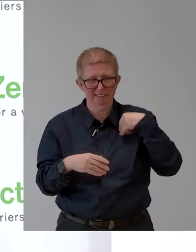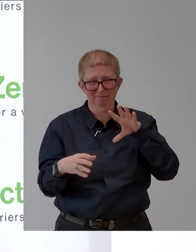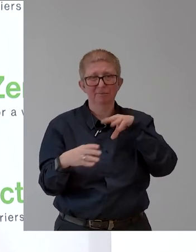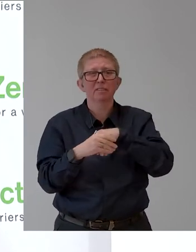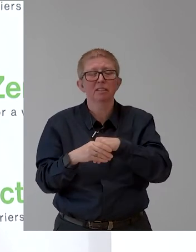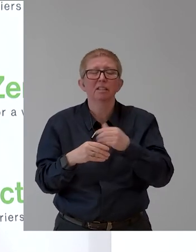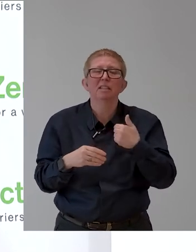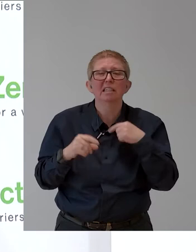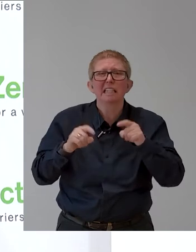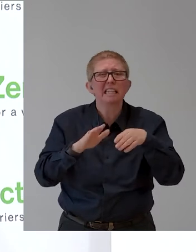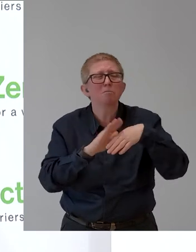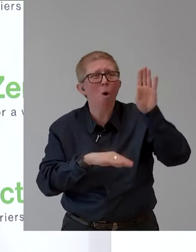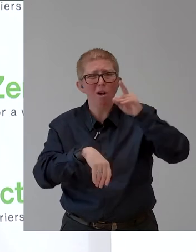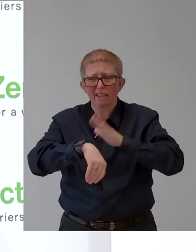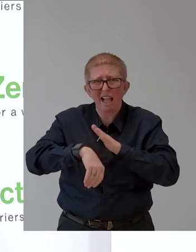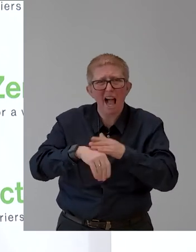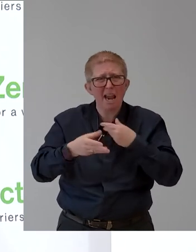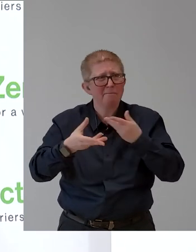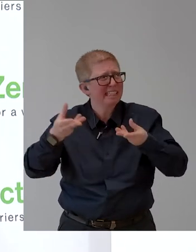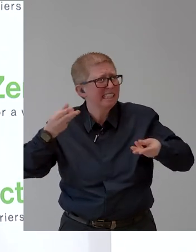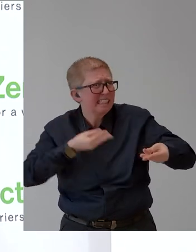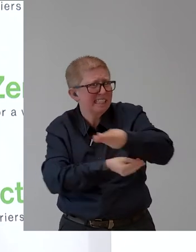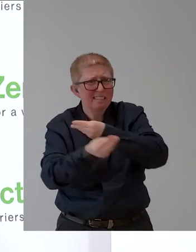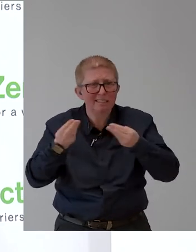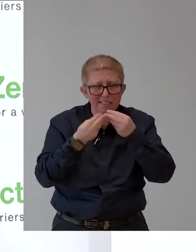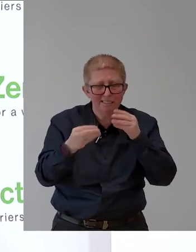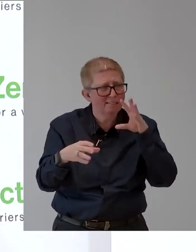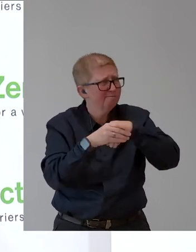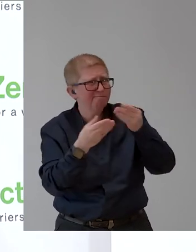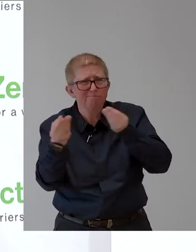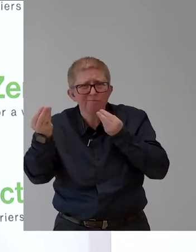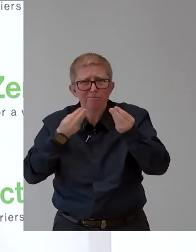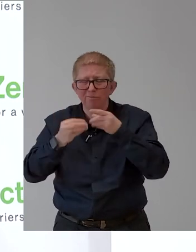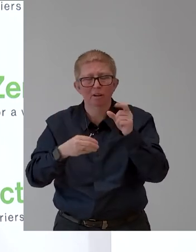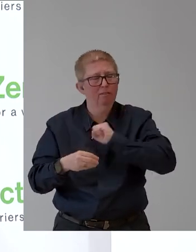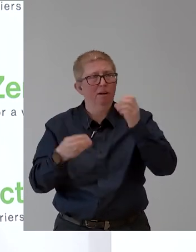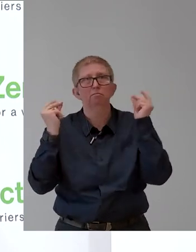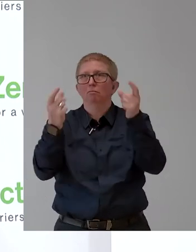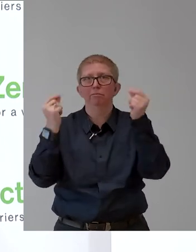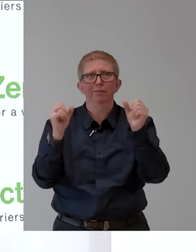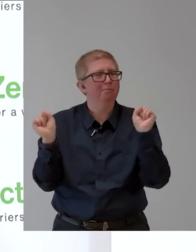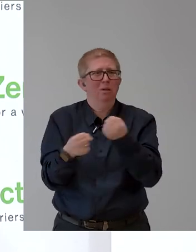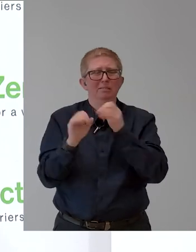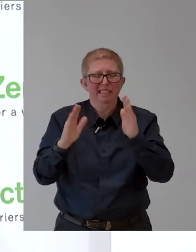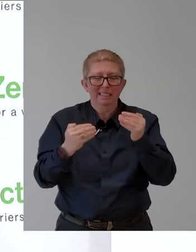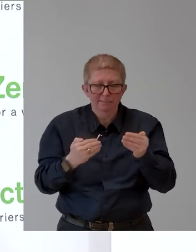partizipativ das Ganze zu erarbeiten. Wir haben dem sehr großes Gehör geschenkt. Wir haben 26 Teams eingerichtet, die